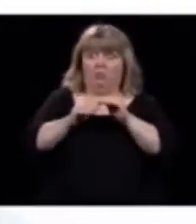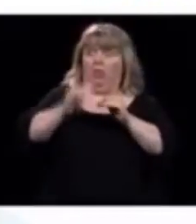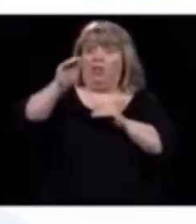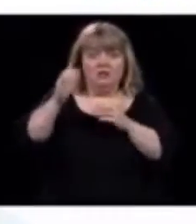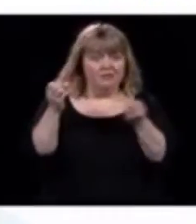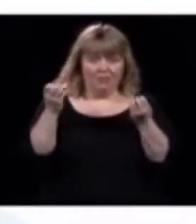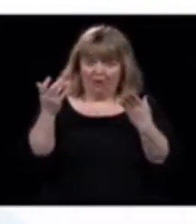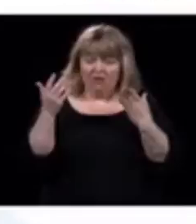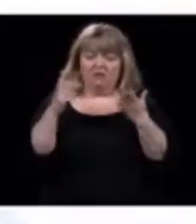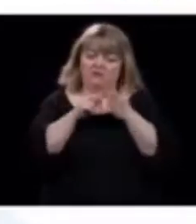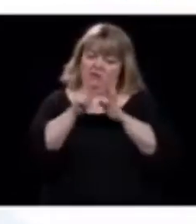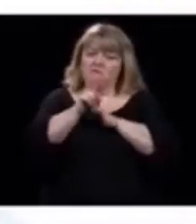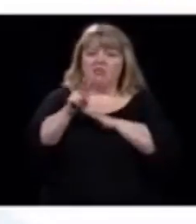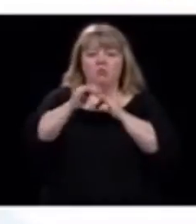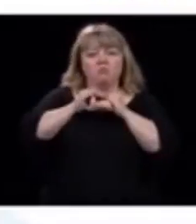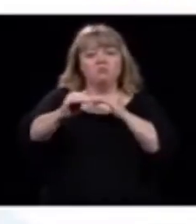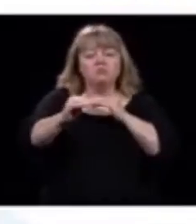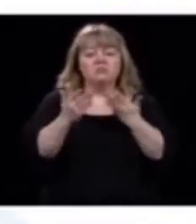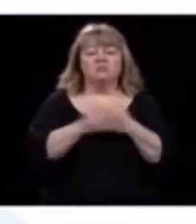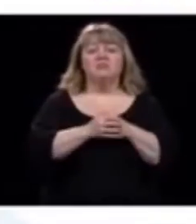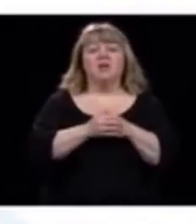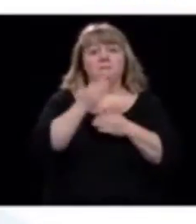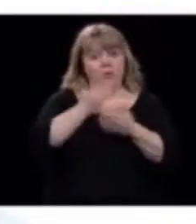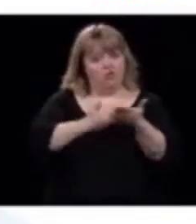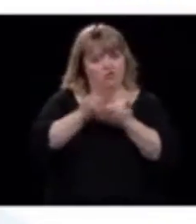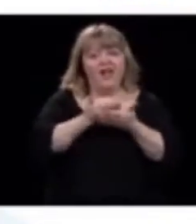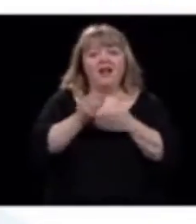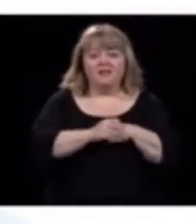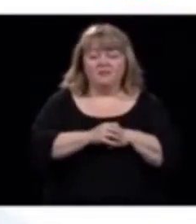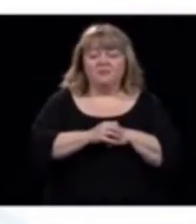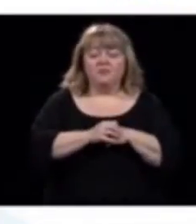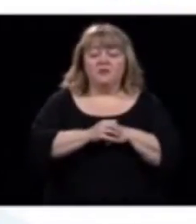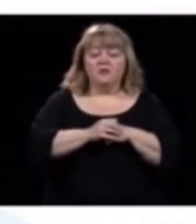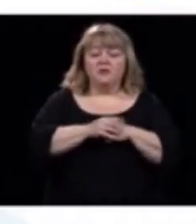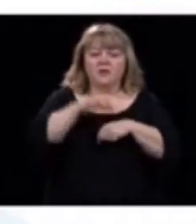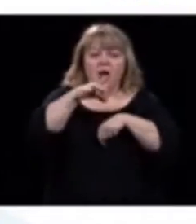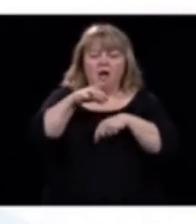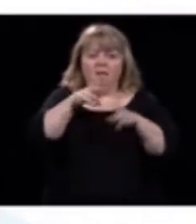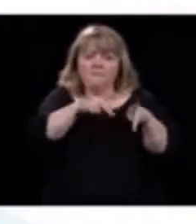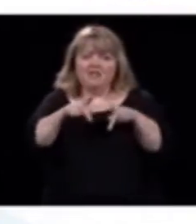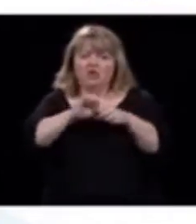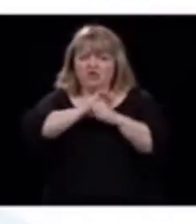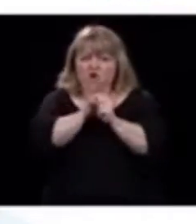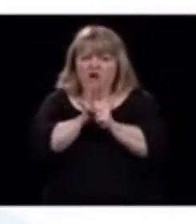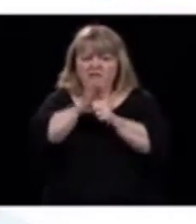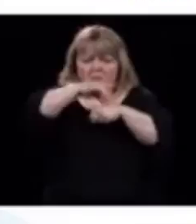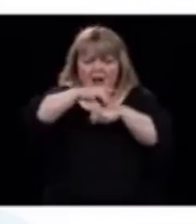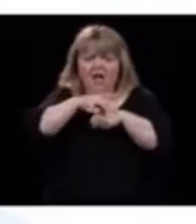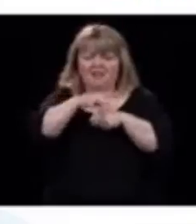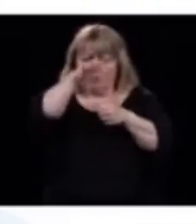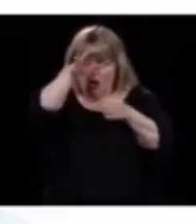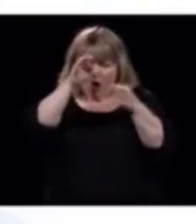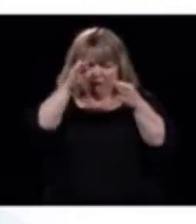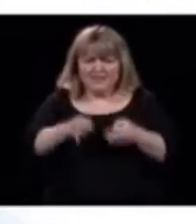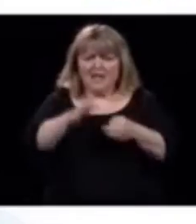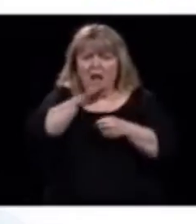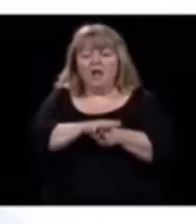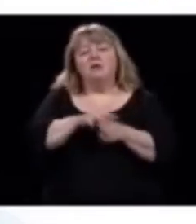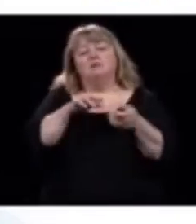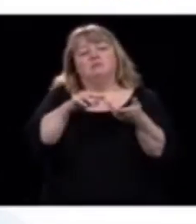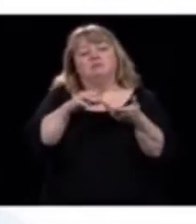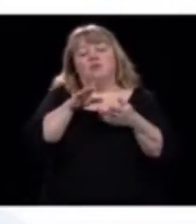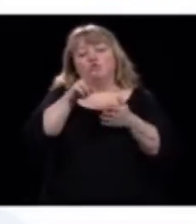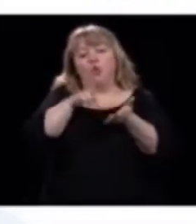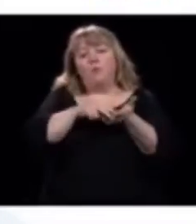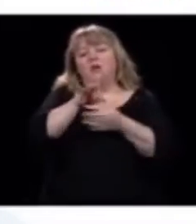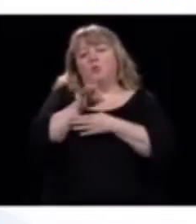'est une bonne nouvelle. Quand on regarde les cas confirmés de personnes infectées, on passe à 2840, donc c une